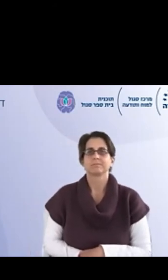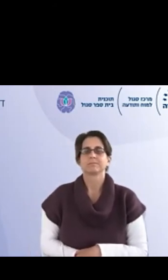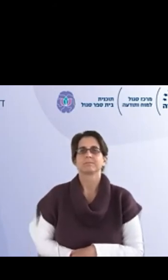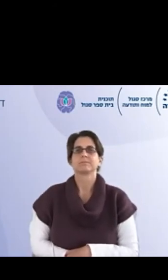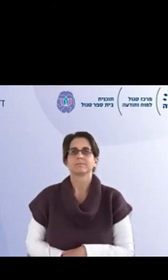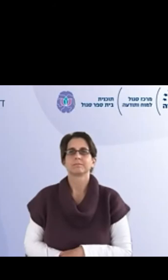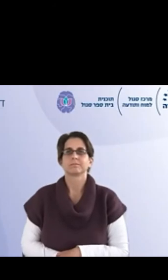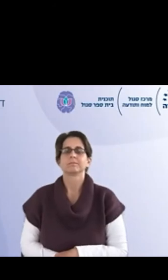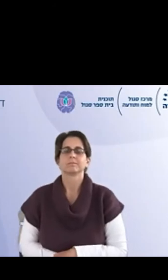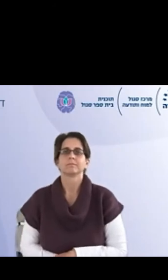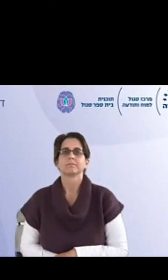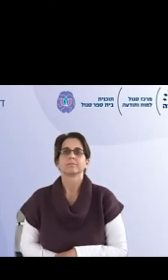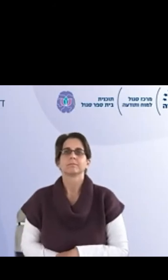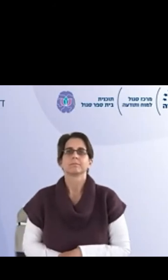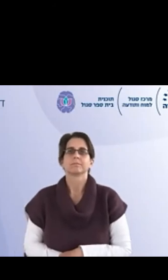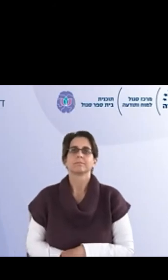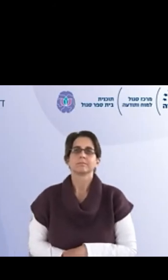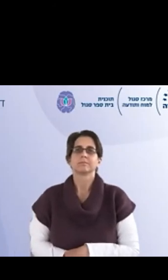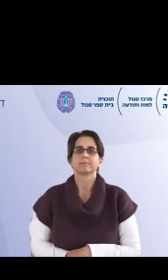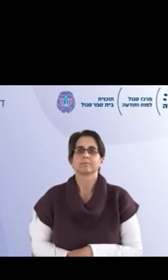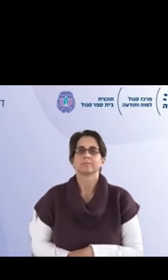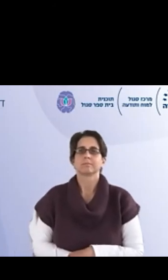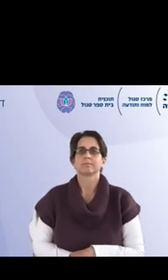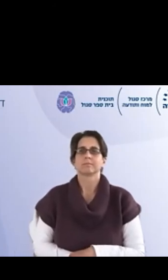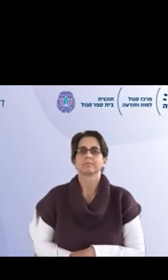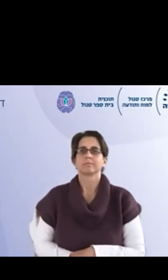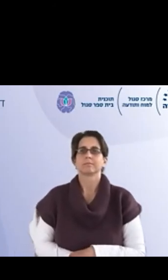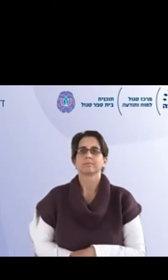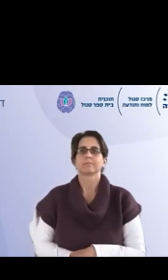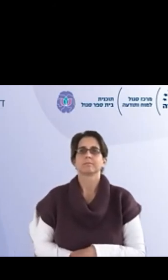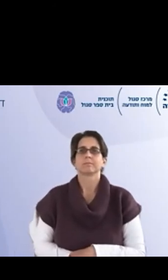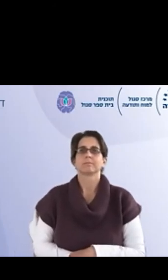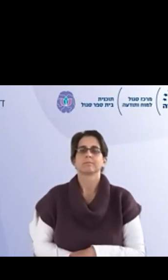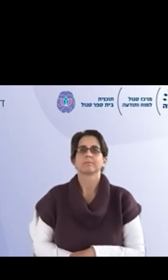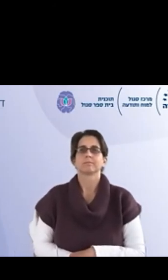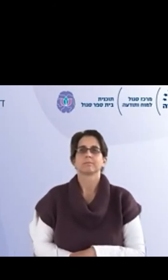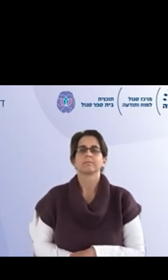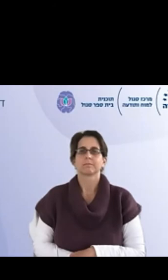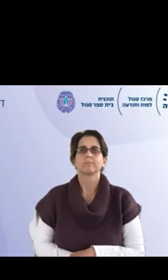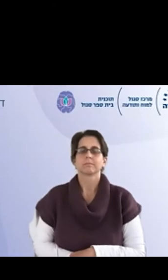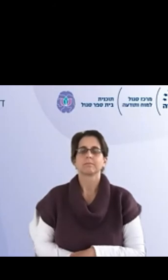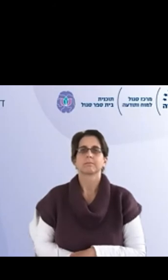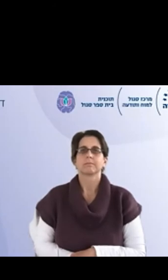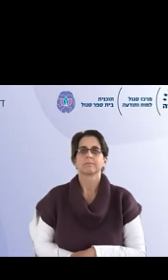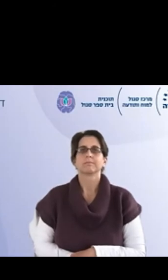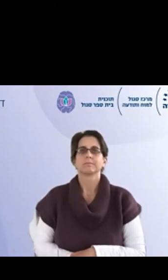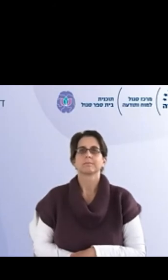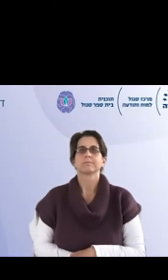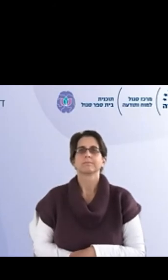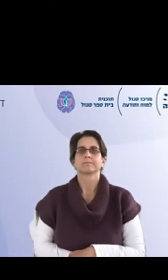המורים, שלי, ושל המורים ושל התלמודים, היא בסוף קודמת לכל.